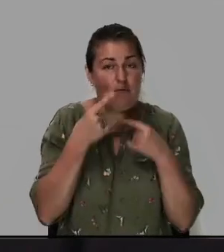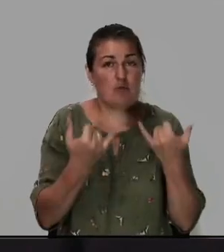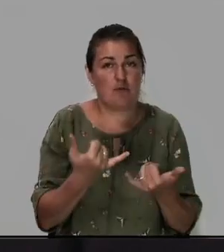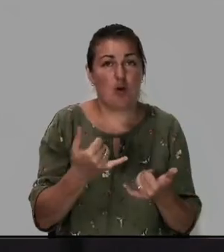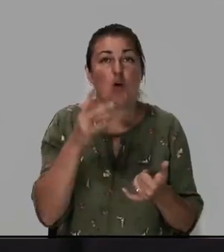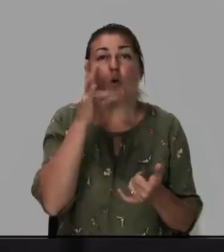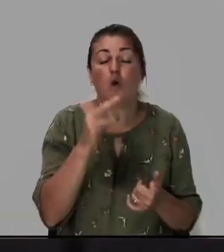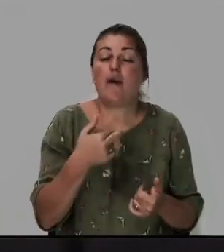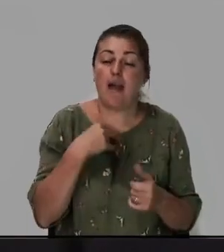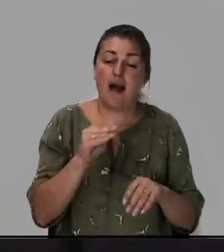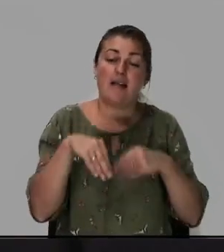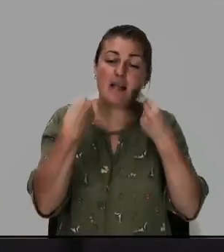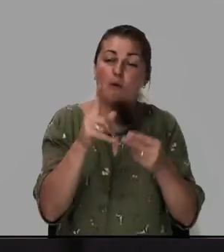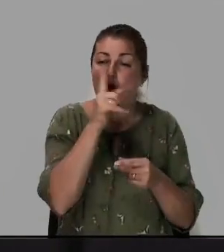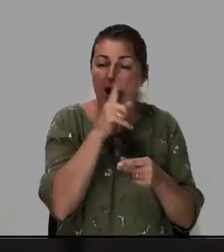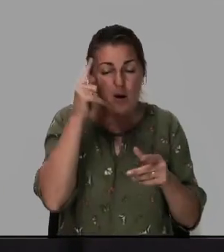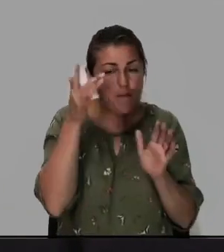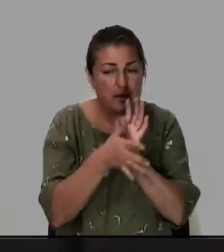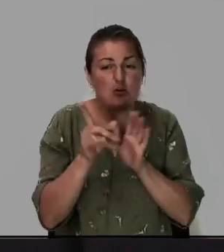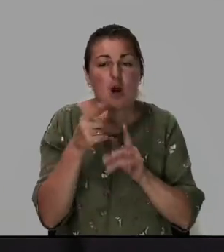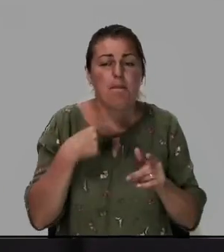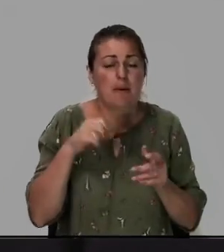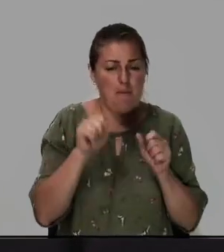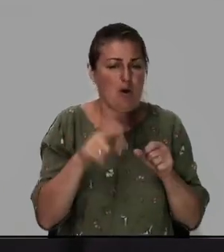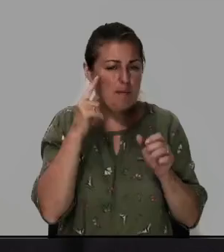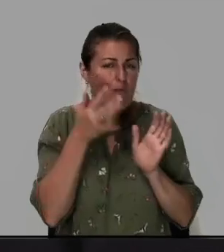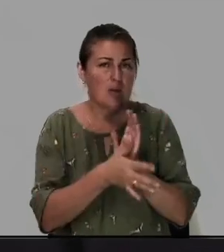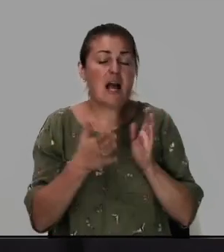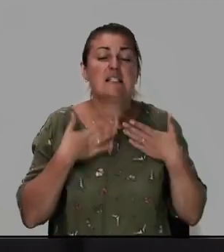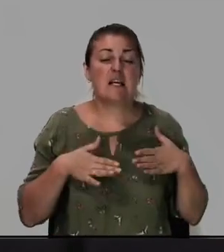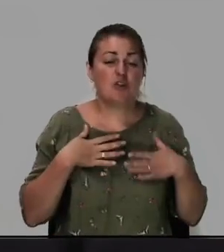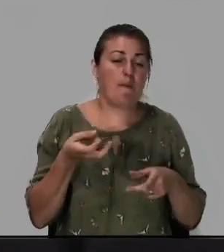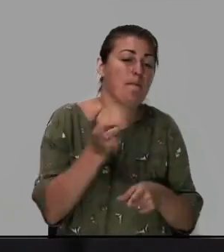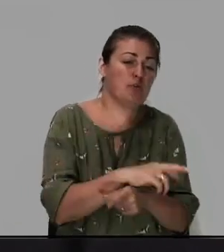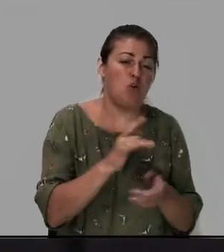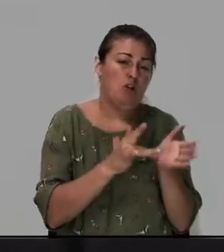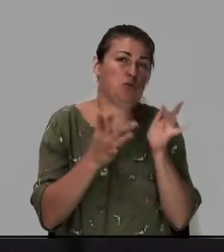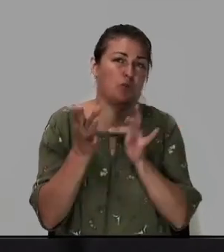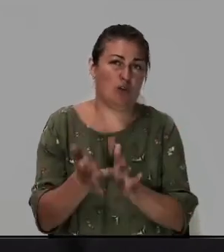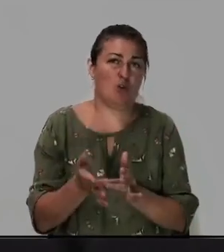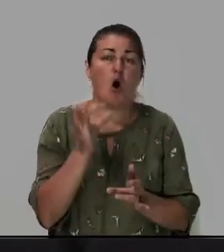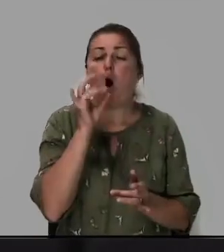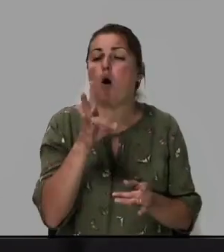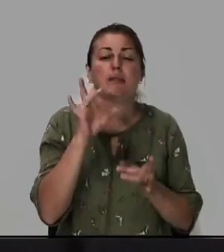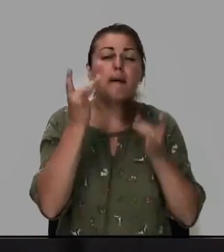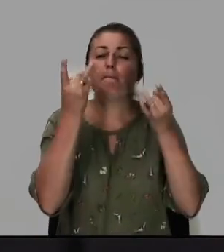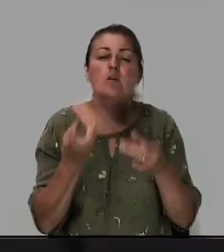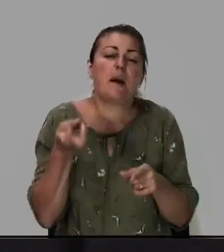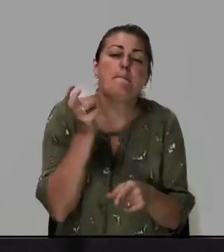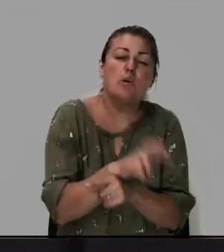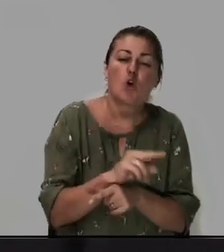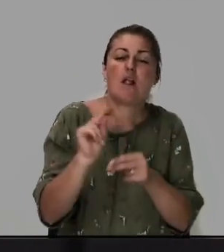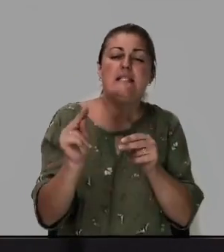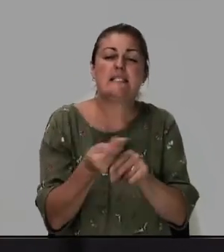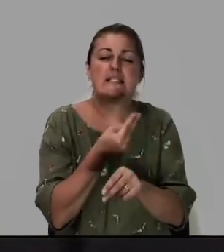Но я даю маленькое понимание для того, чтобы мы могли понимать, для чего пришел Иисус Христос. Он не просто пришел исцелить